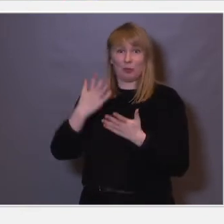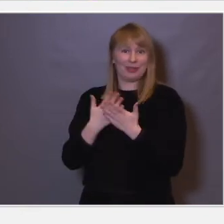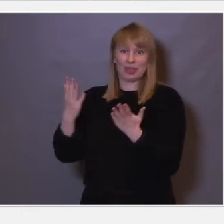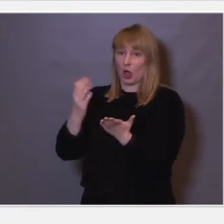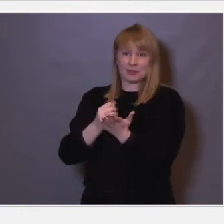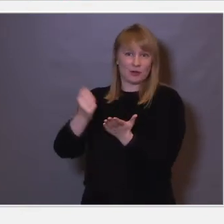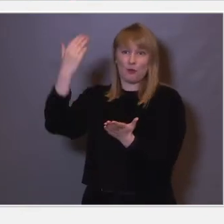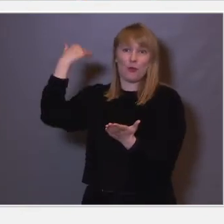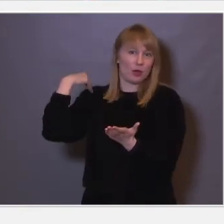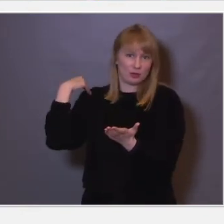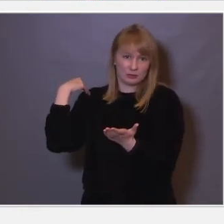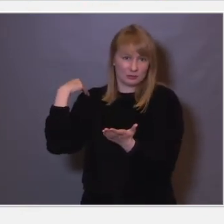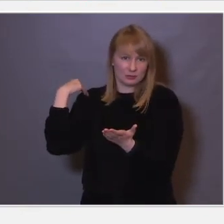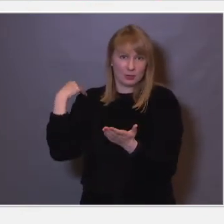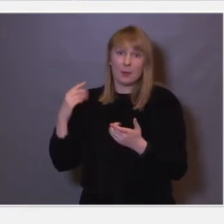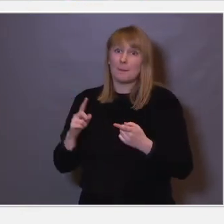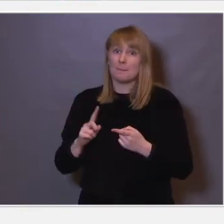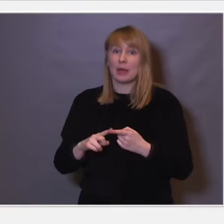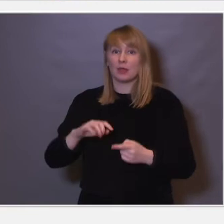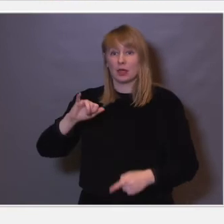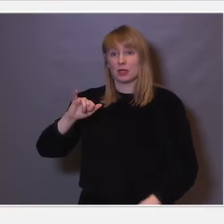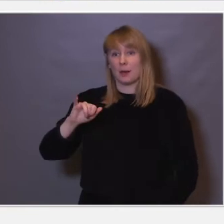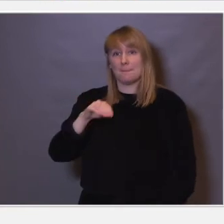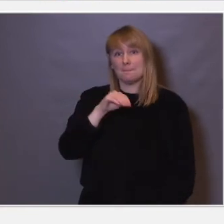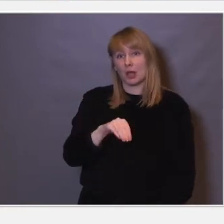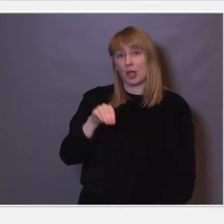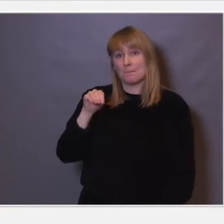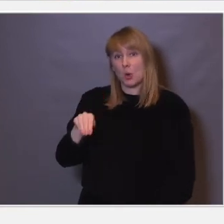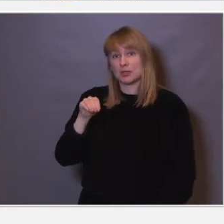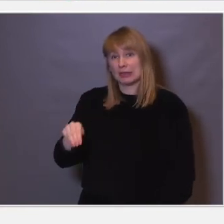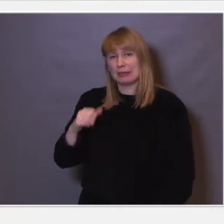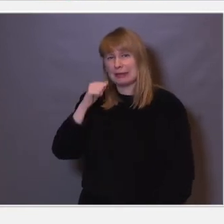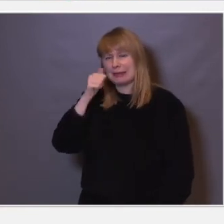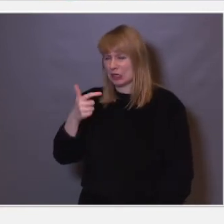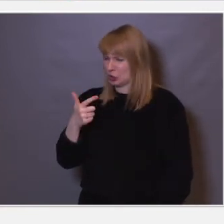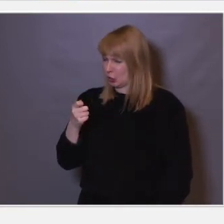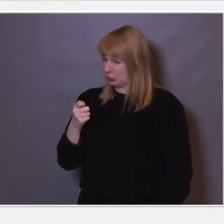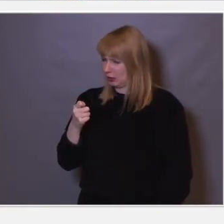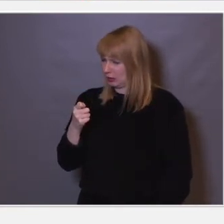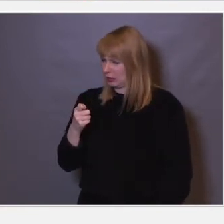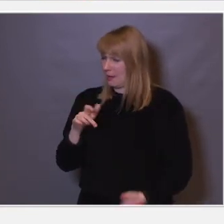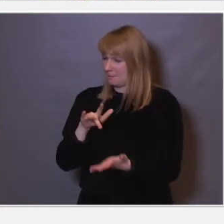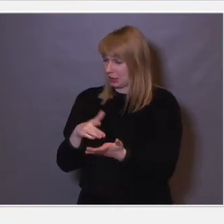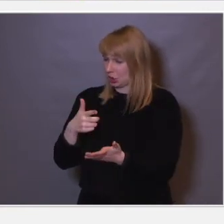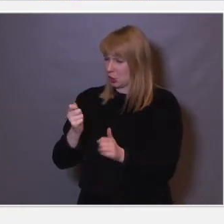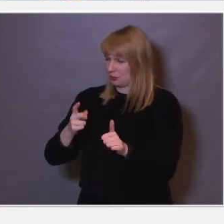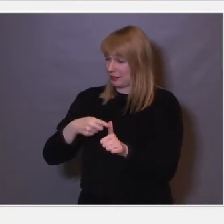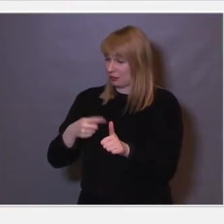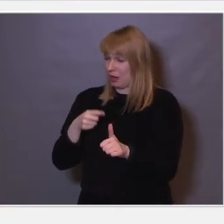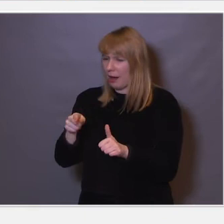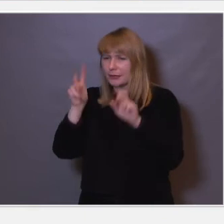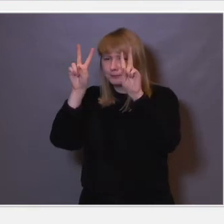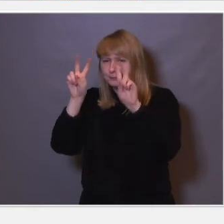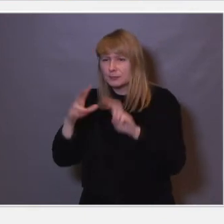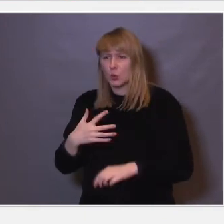akseptert at det var sånn. Men det var Mike Mersniks på midten av 70-tallet. Han undersøkte